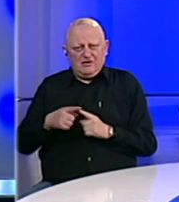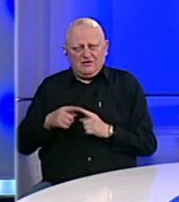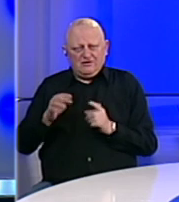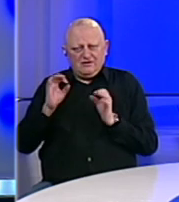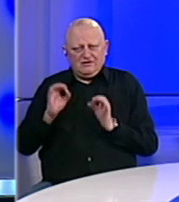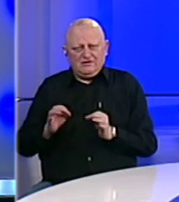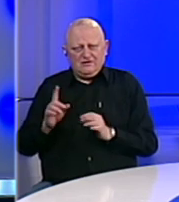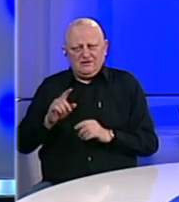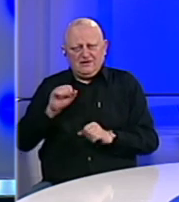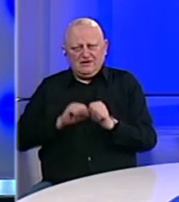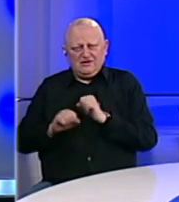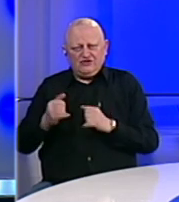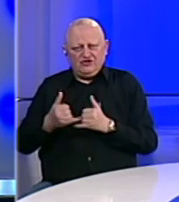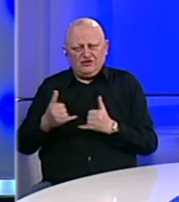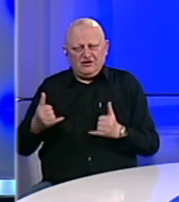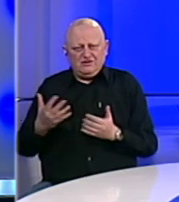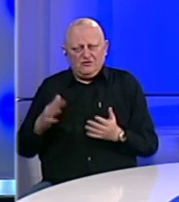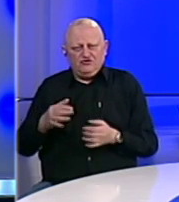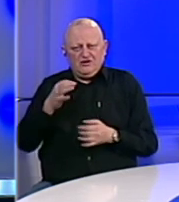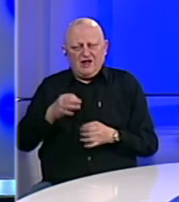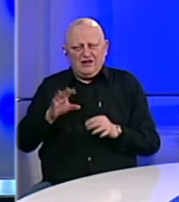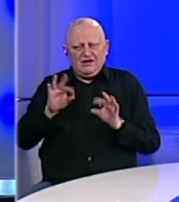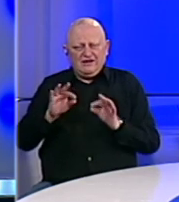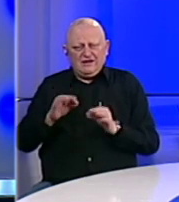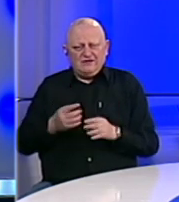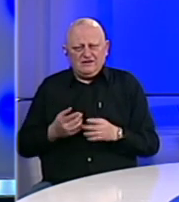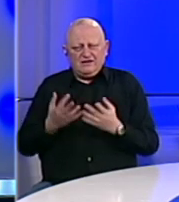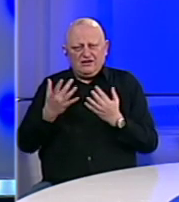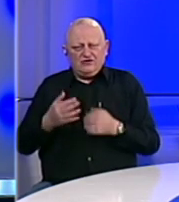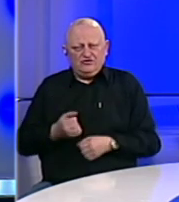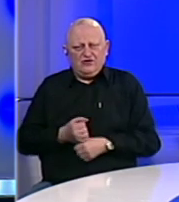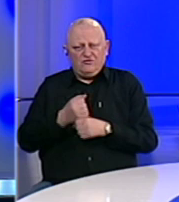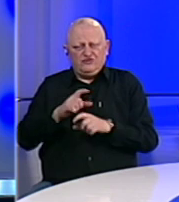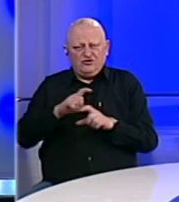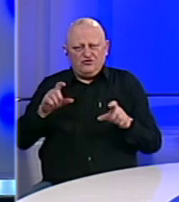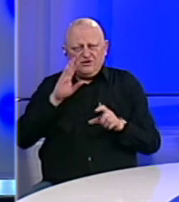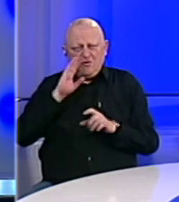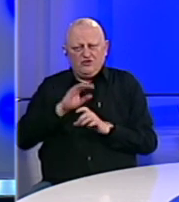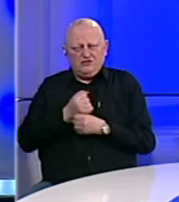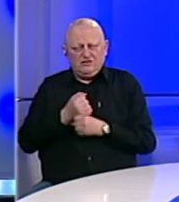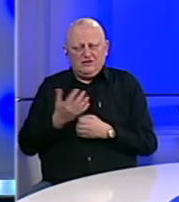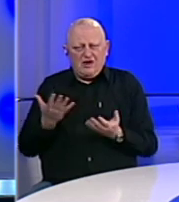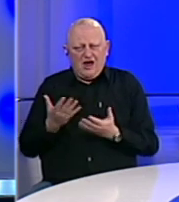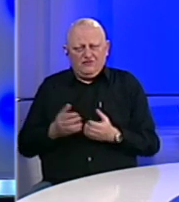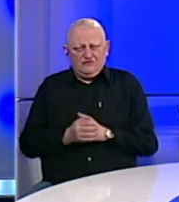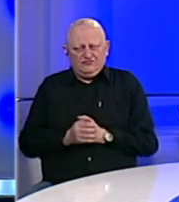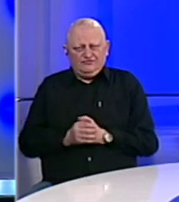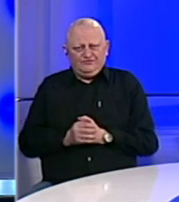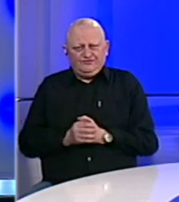bio sigurnost nezaštićenih građana. Može li Kanton 10 računati na podršku institucija Bosne i Hercegovine i kakvu?